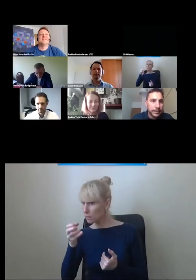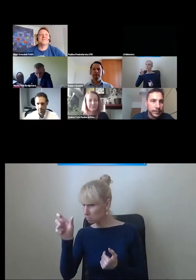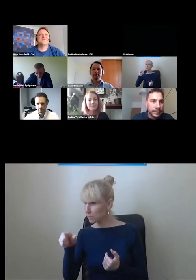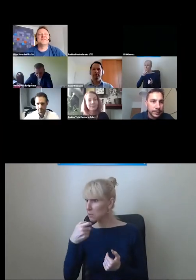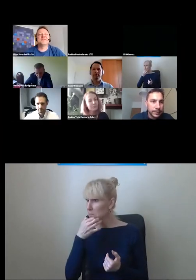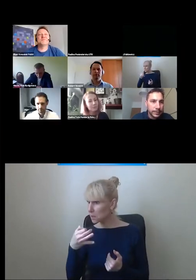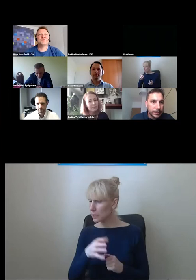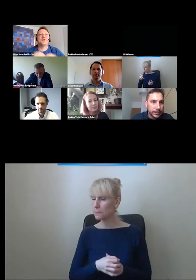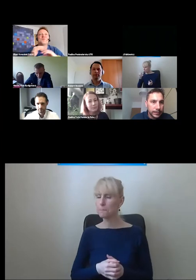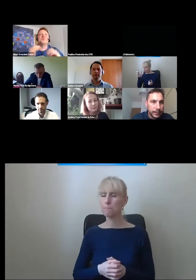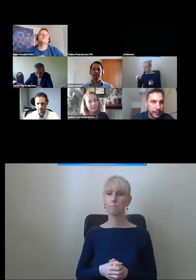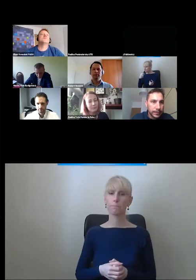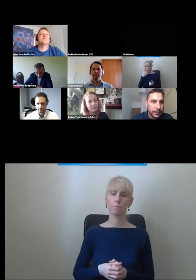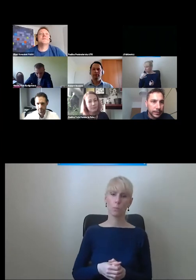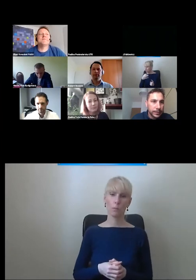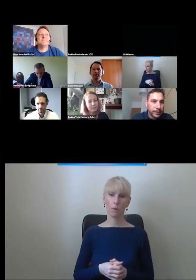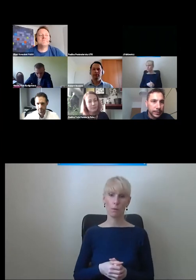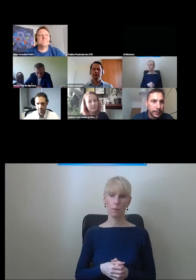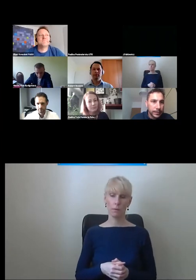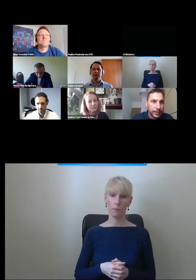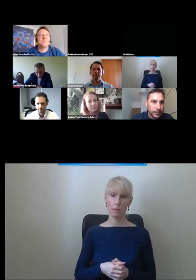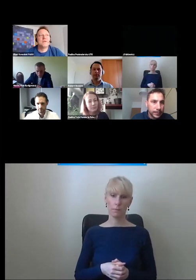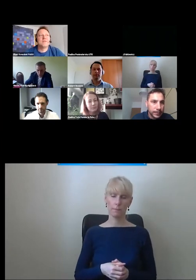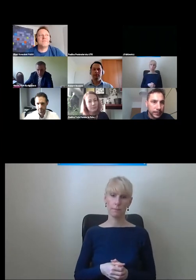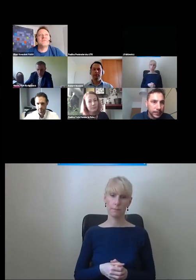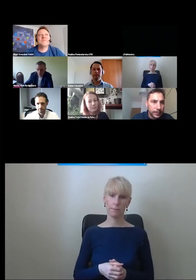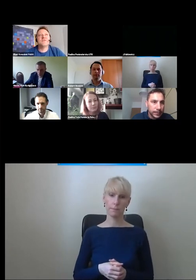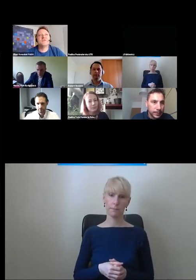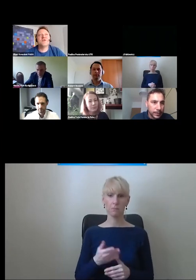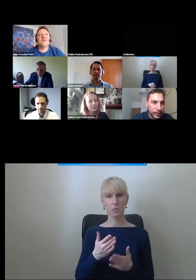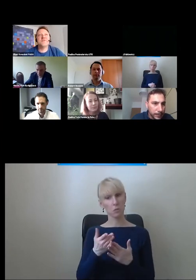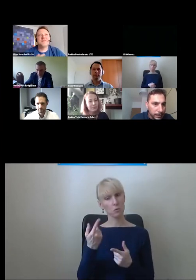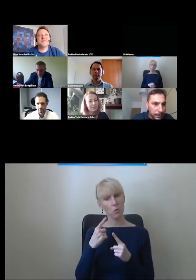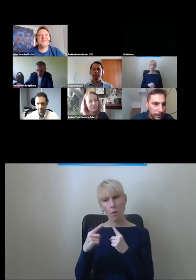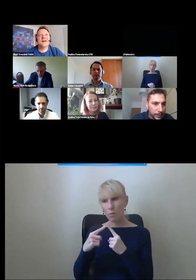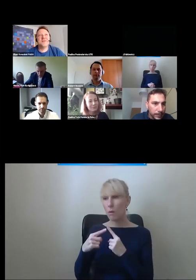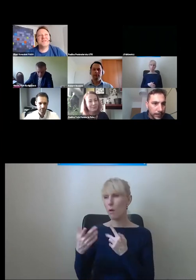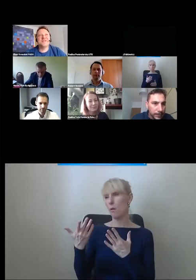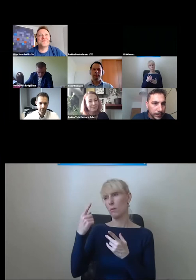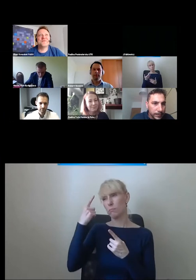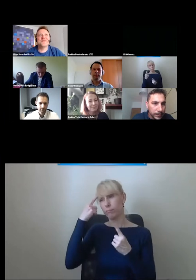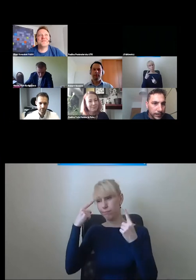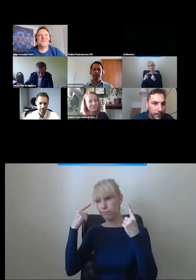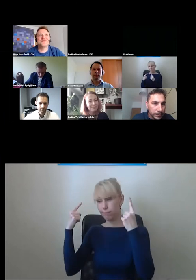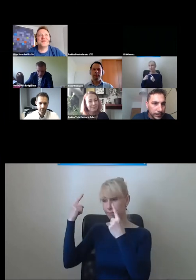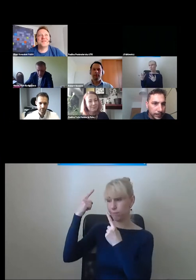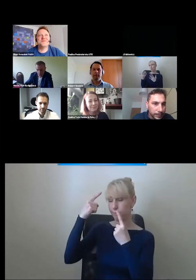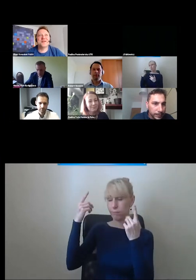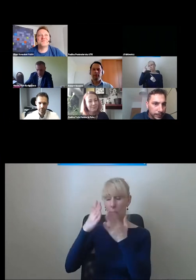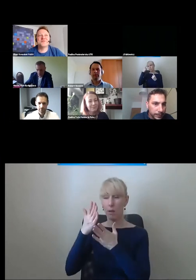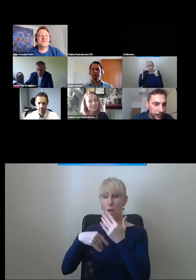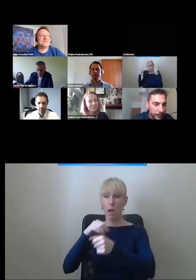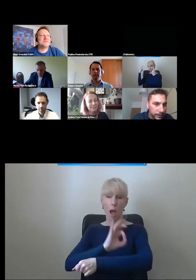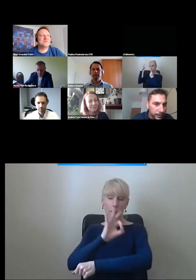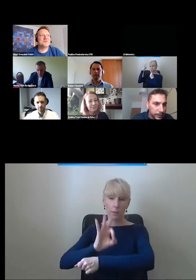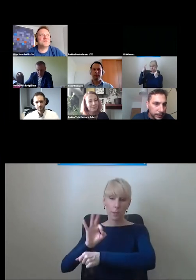właśnie z poziomu trochę filozofii, architektury i takiego myślenia o tym,